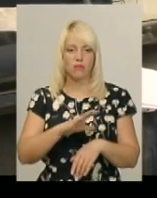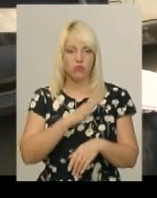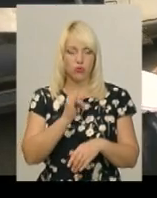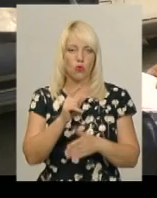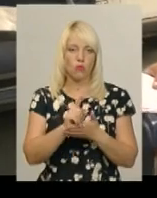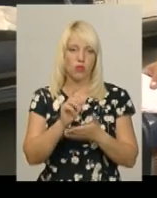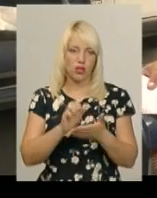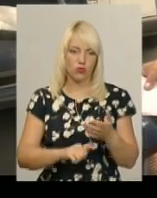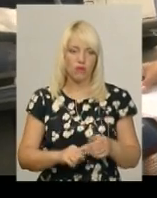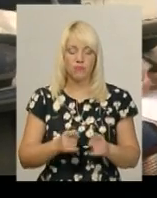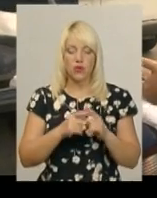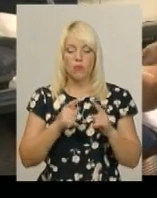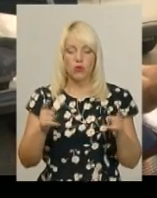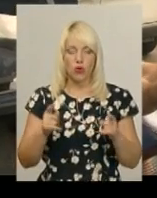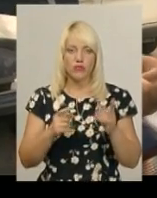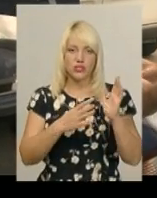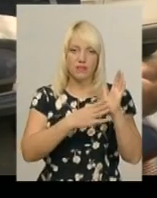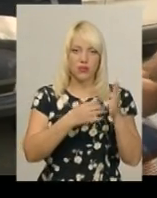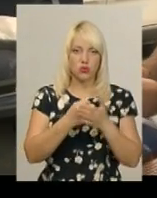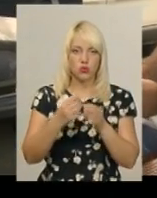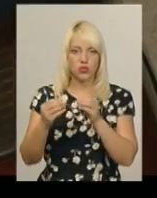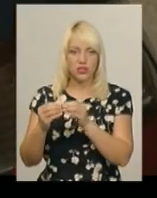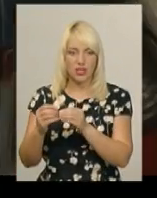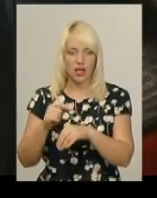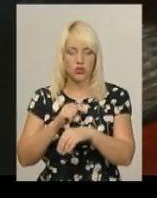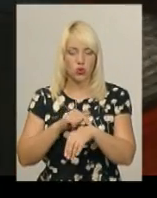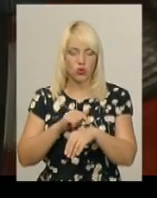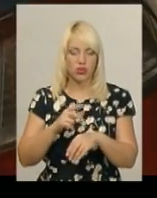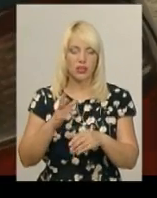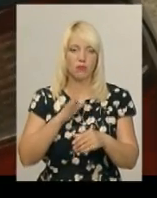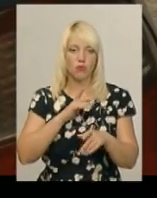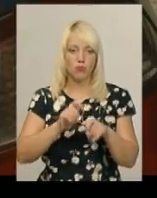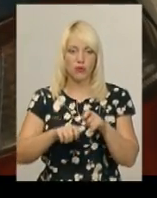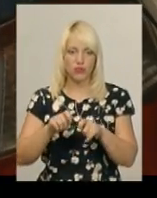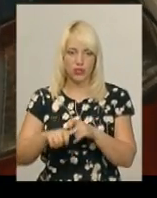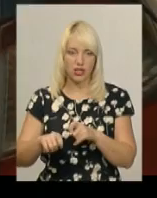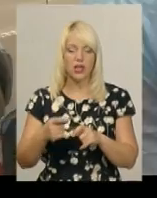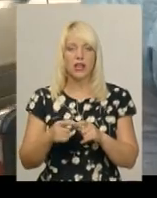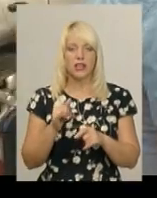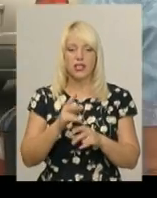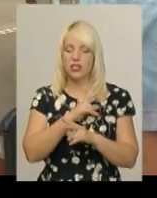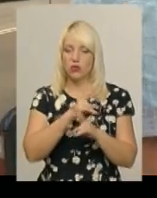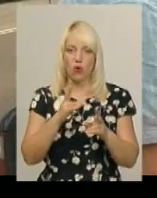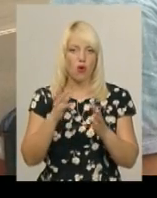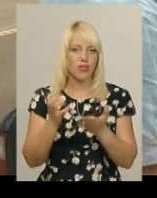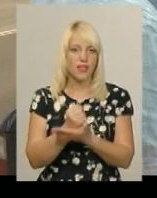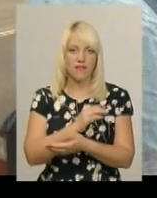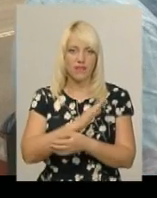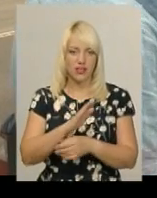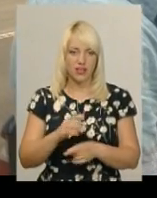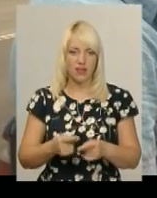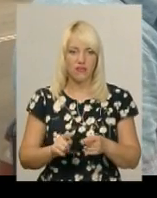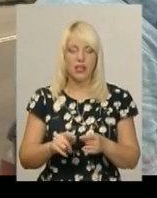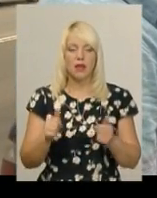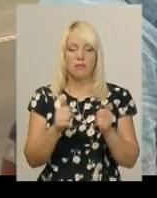Впродовж години з 9 до 10 тривав рейд на цьому місці. Жодного порушника за цей час не виявили. Перевіряли перевізників і біля автовокзалу